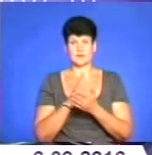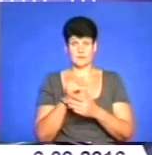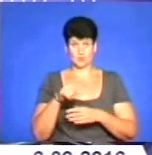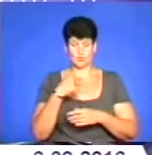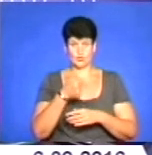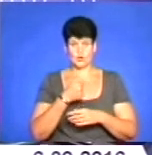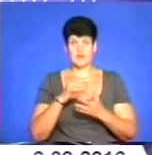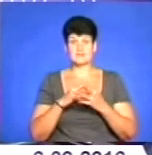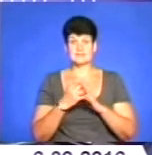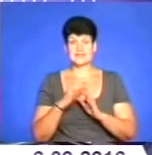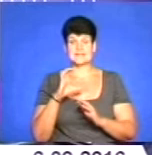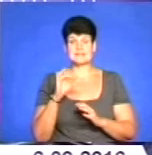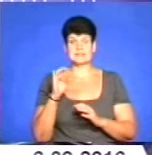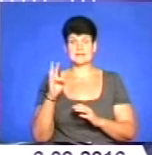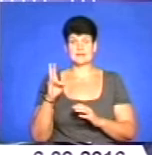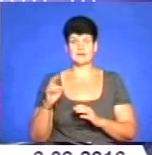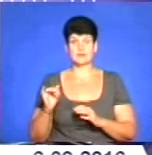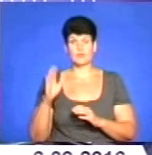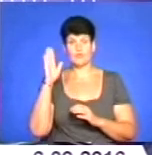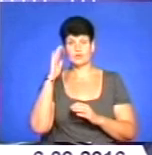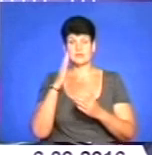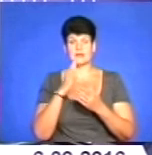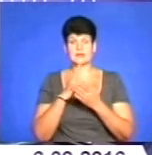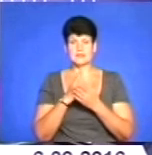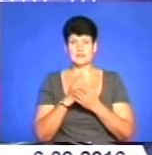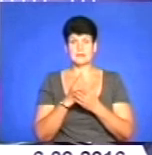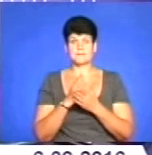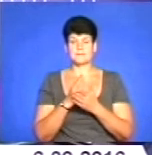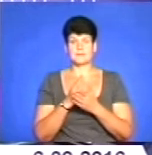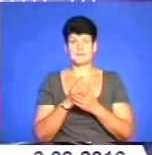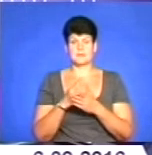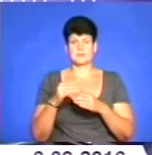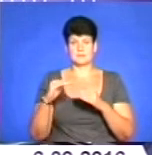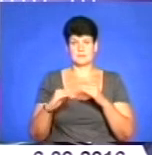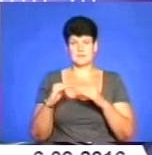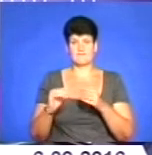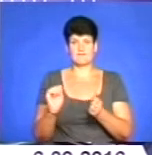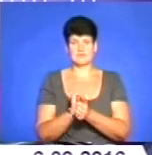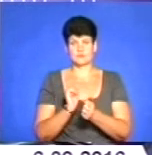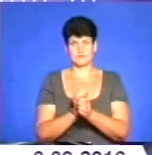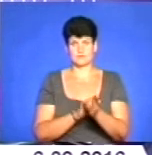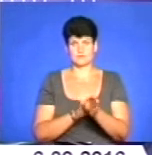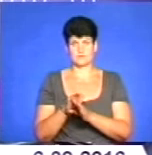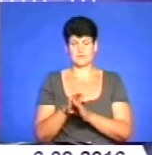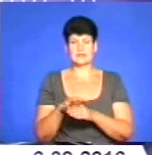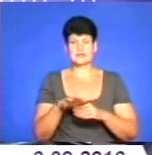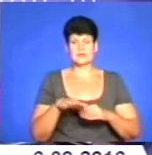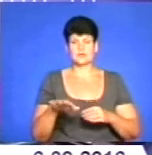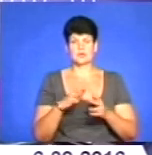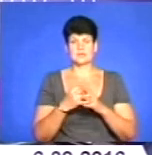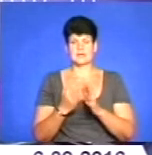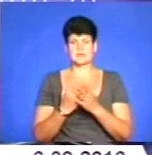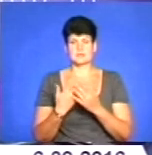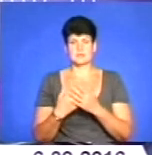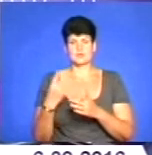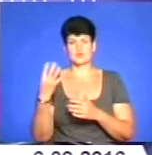а у селі Сеньків вода є пішкірною, тобто і з керниці з пішкірними водами. Оба цихали. На території села є приблизно від